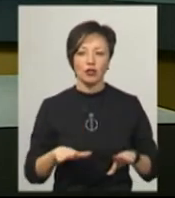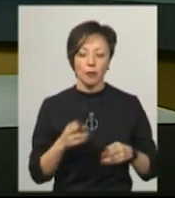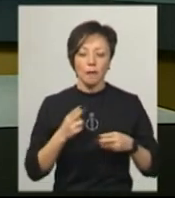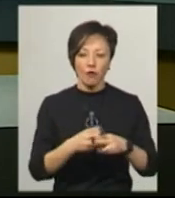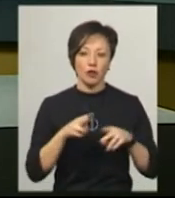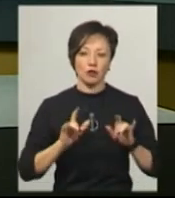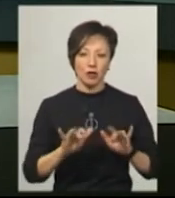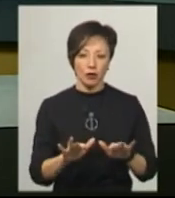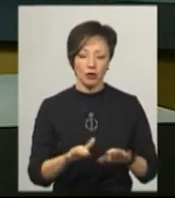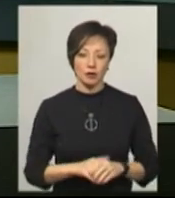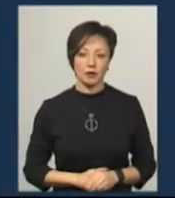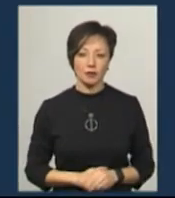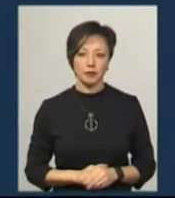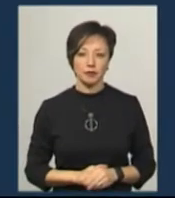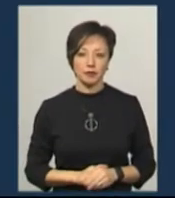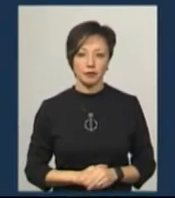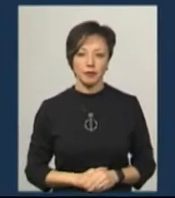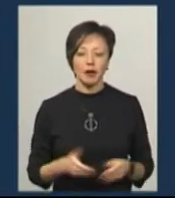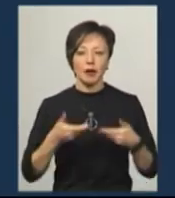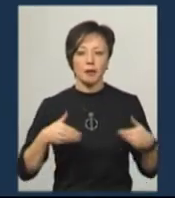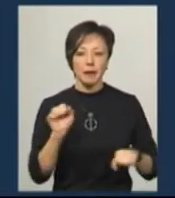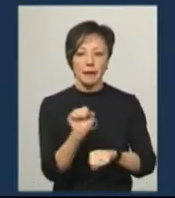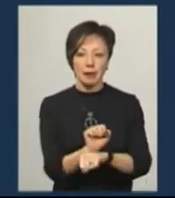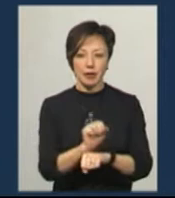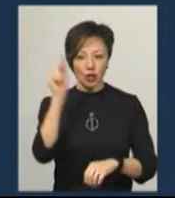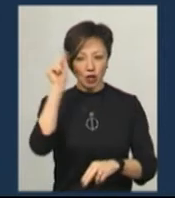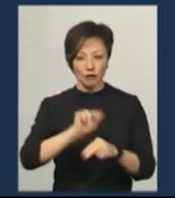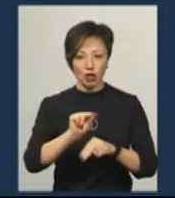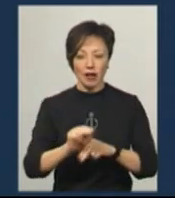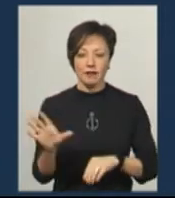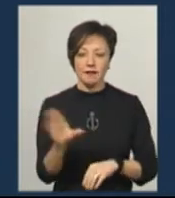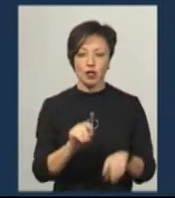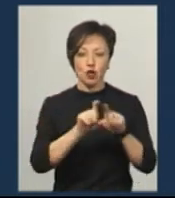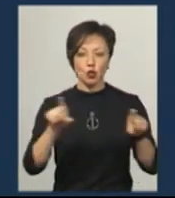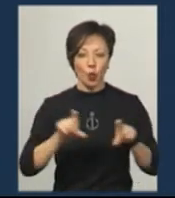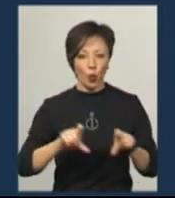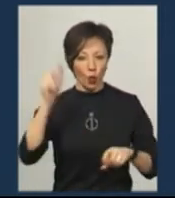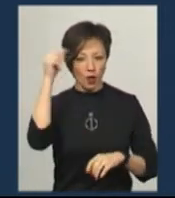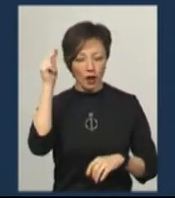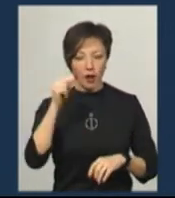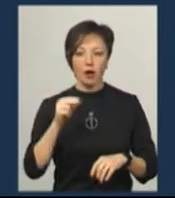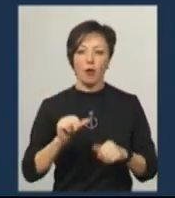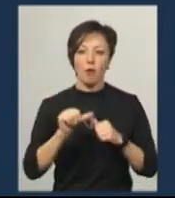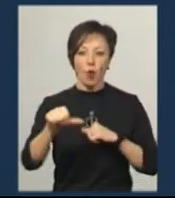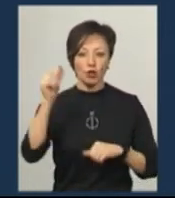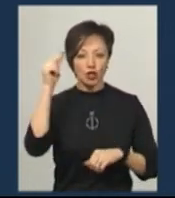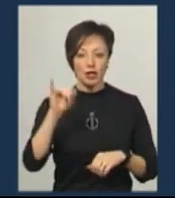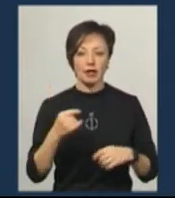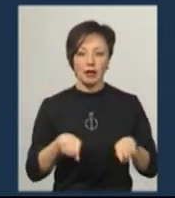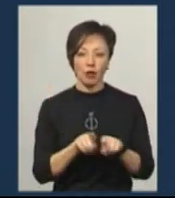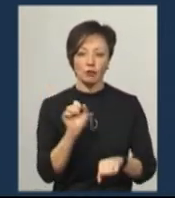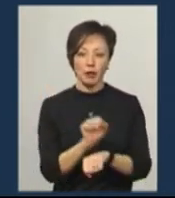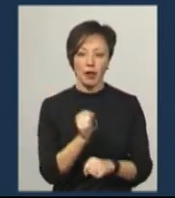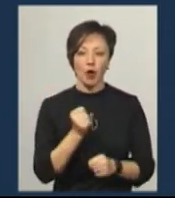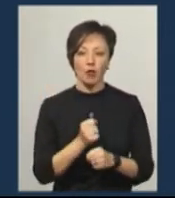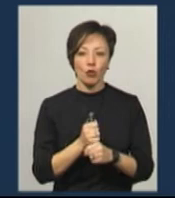профілактичних заходів. Ми припинили навчання у всіх загальноосвітніх навчальних закладах, позашкільних. Також припиняє